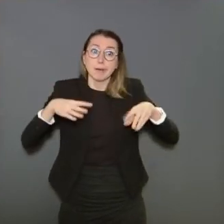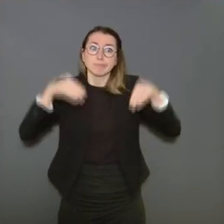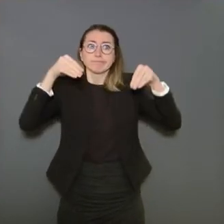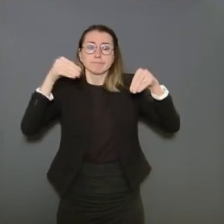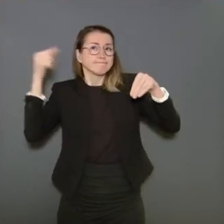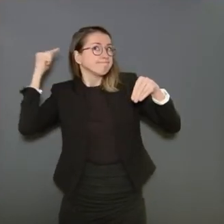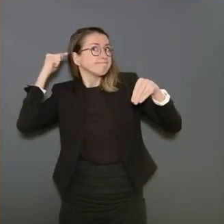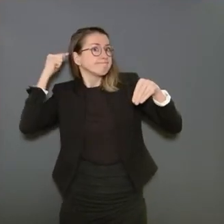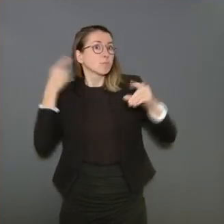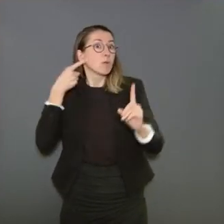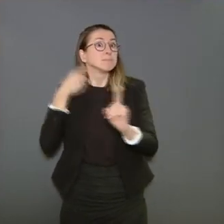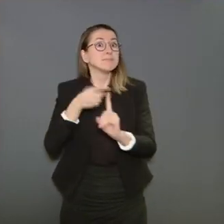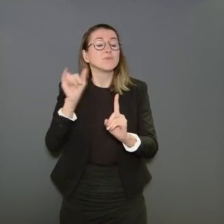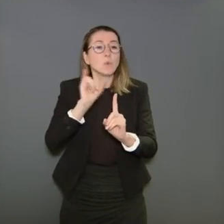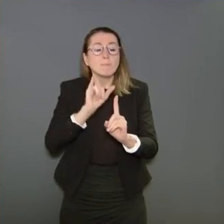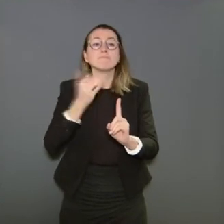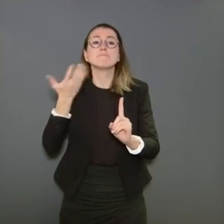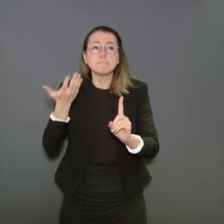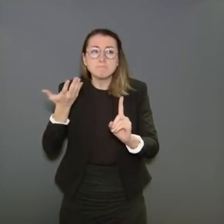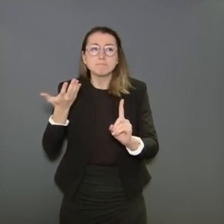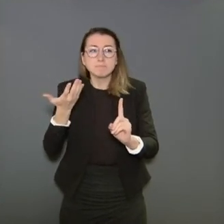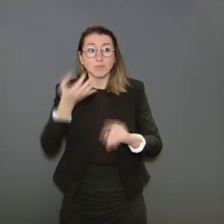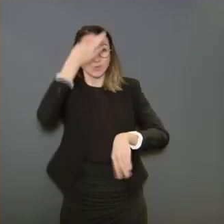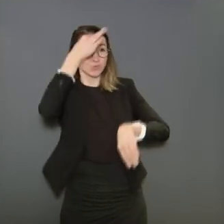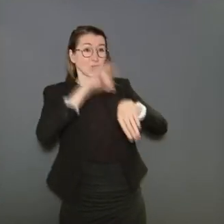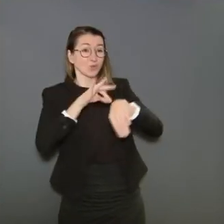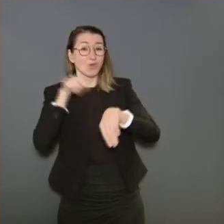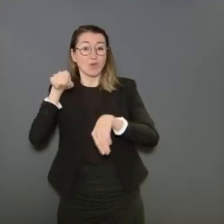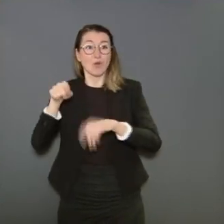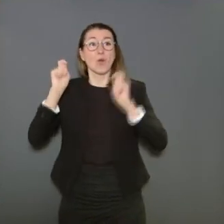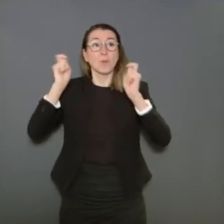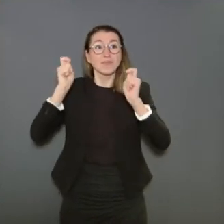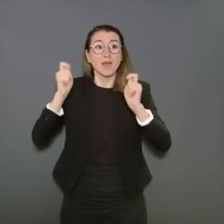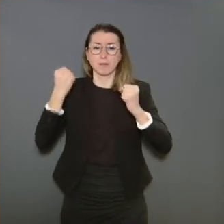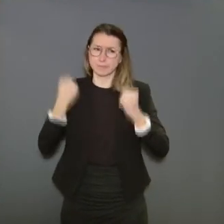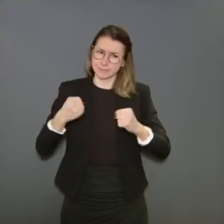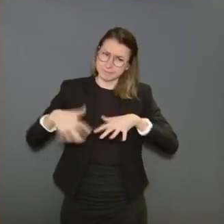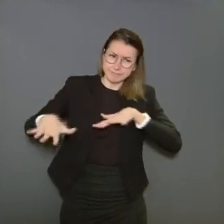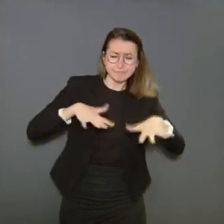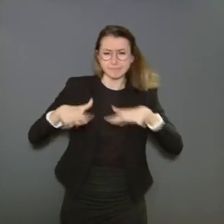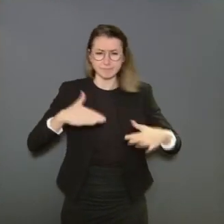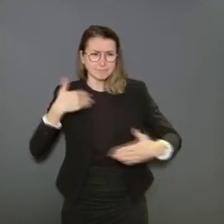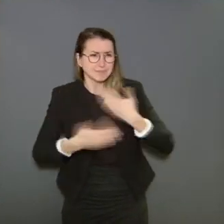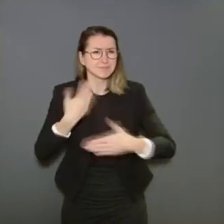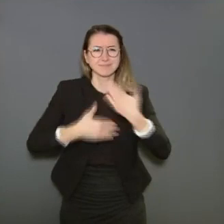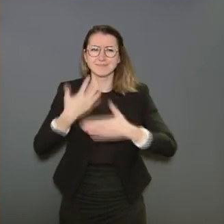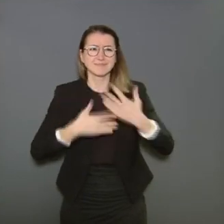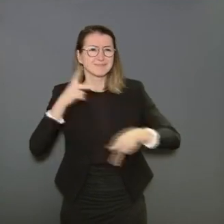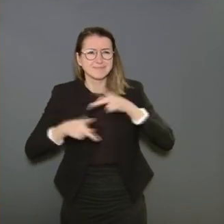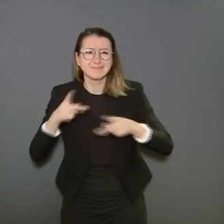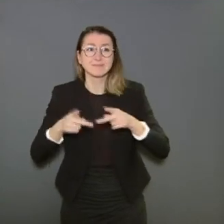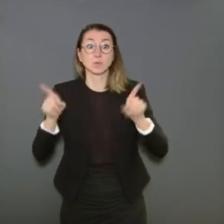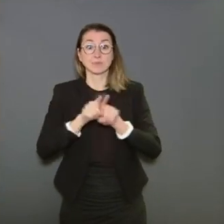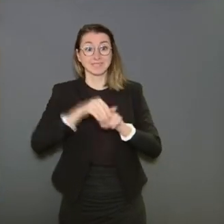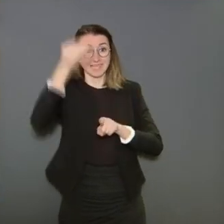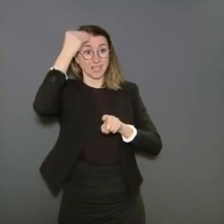objectif, c'est de veiller que nos généralistes et nos épitaux puissent continuer à faire leur travail, que nos enfants puissent continuer à l'école,